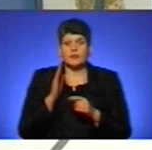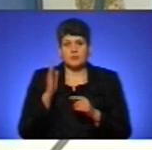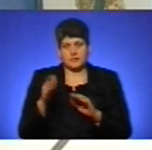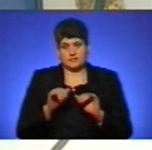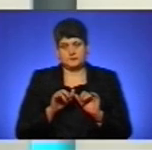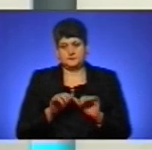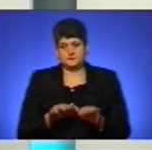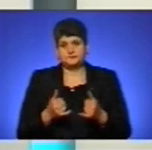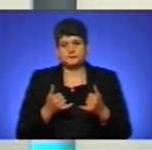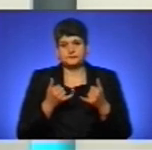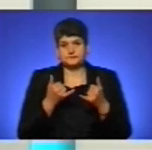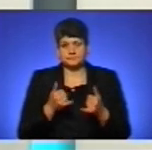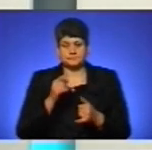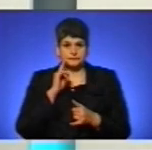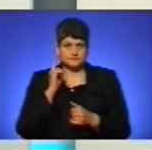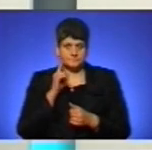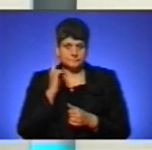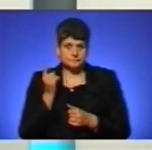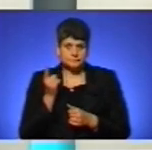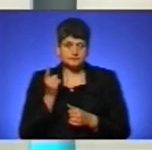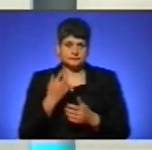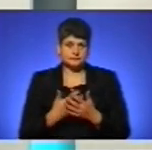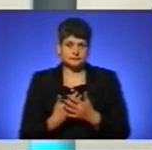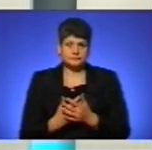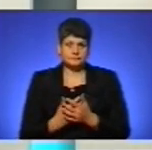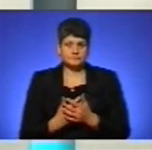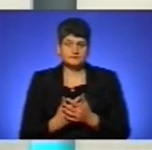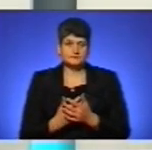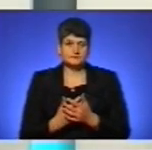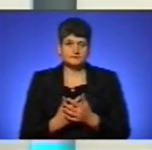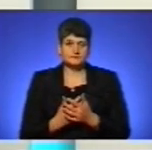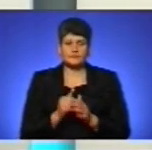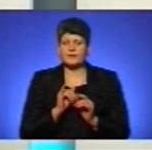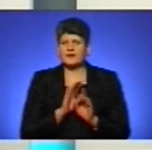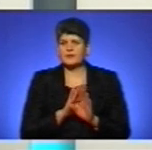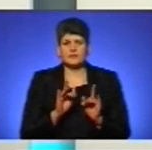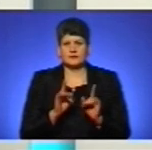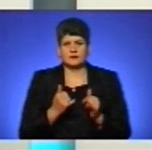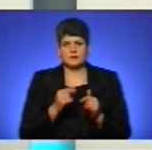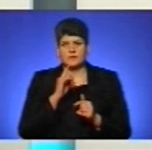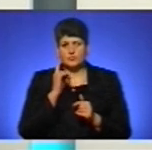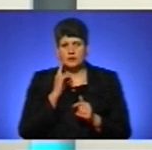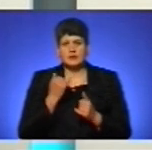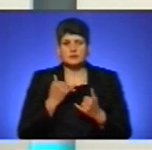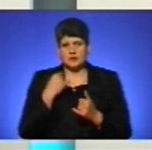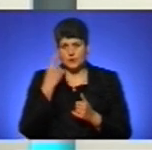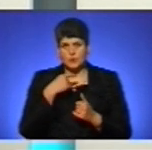для молоді, скажімо так, і не тільки для молоді, і для осіб вже